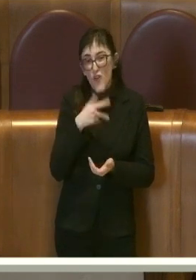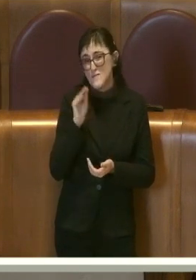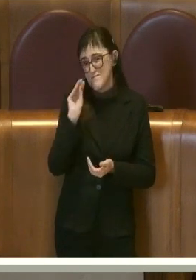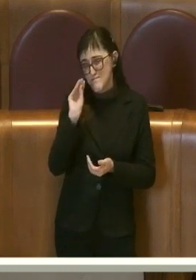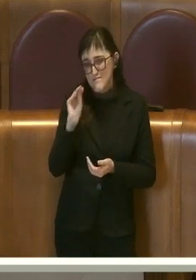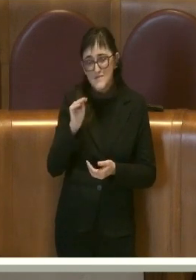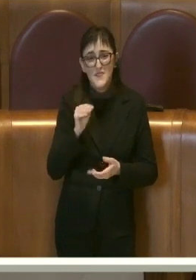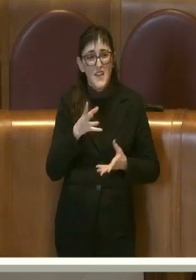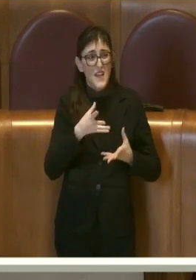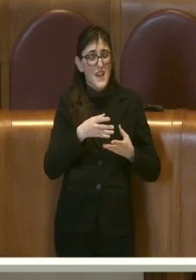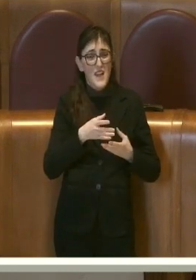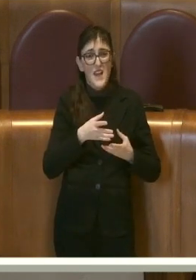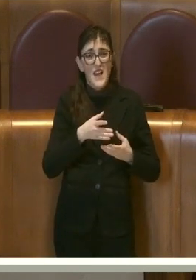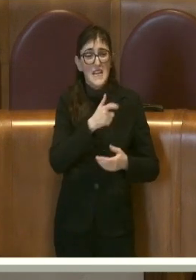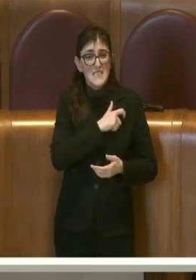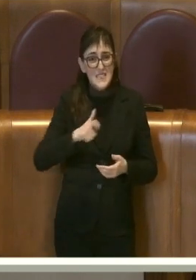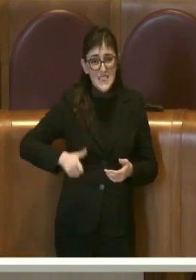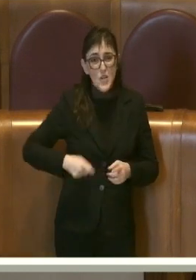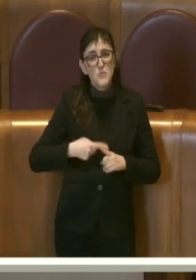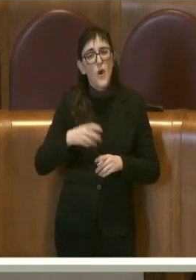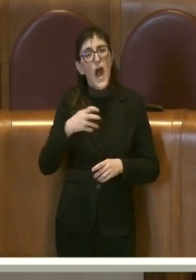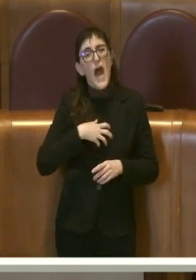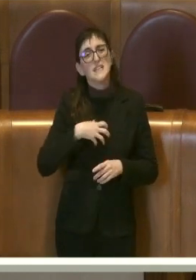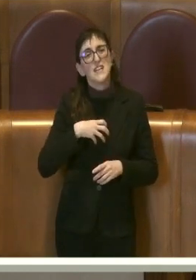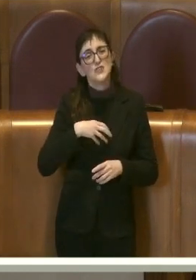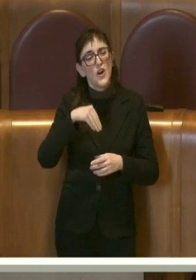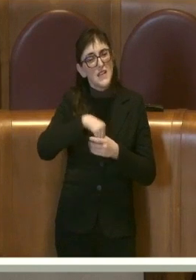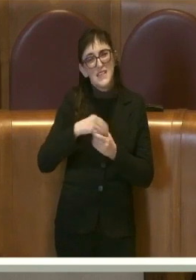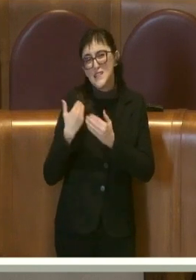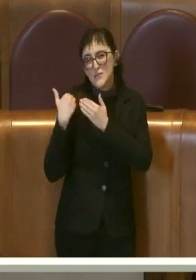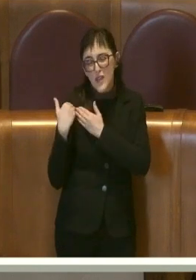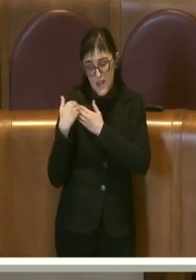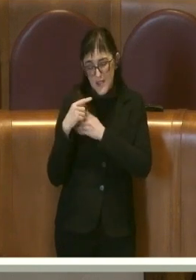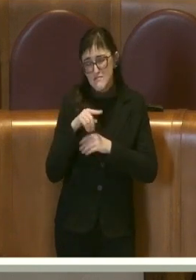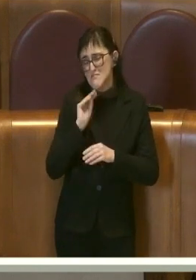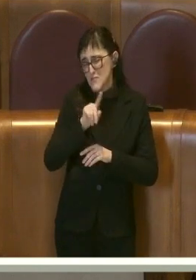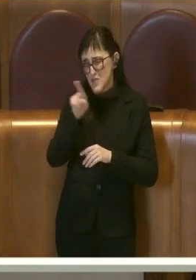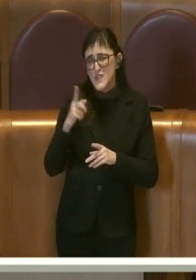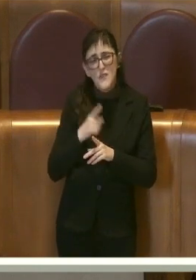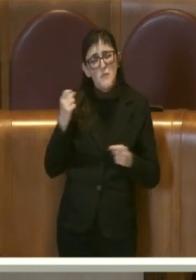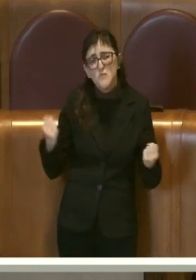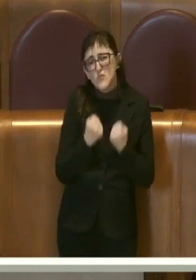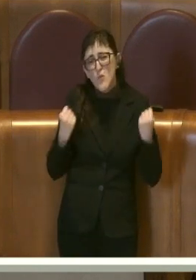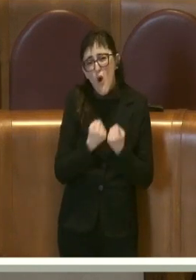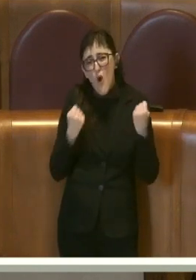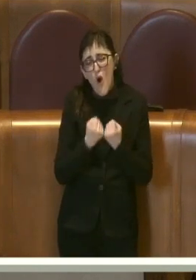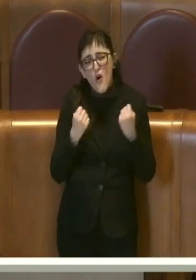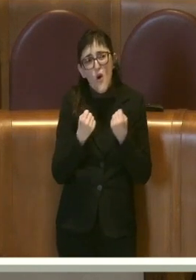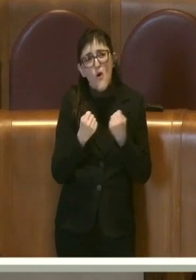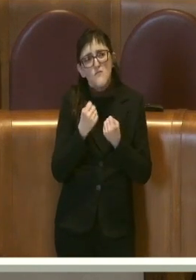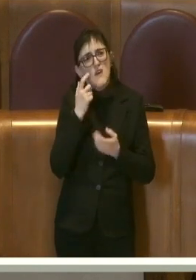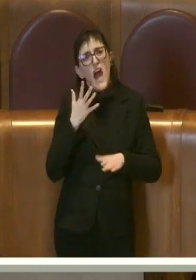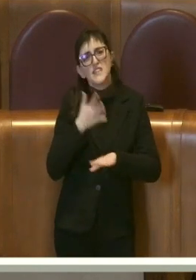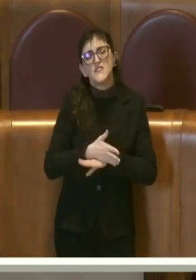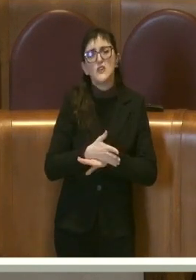sindaco e gli assessori competenti a promuovere con tutti gli strumenti più consoni dei controlli più